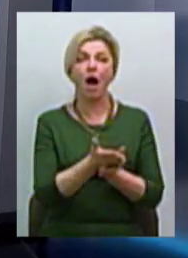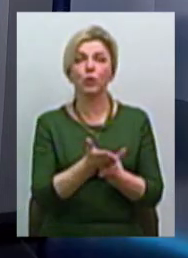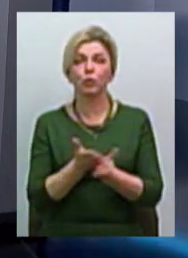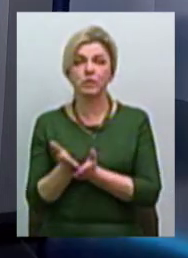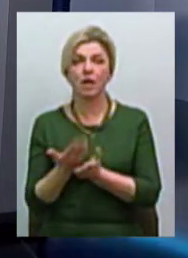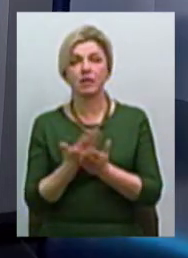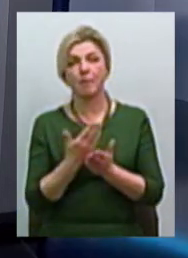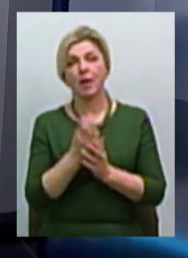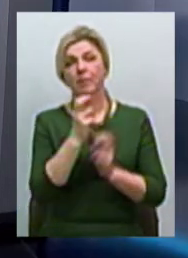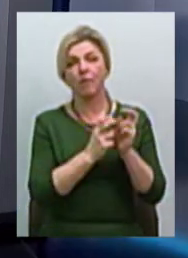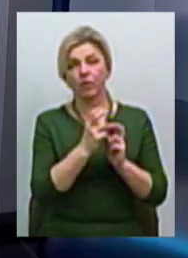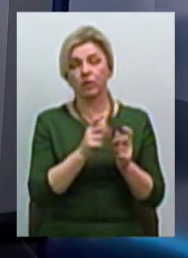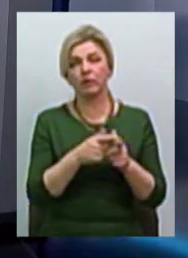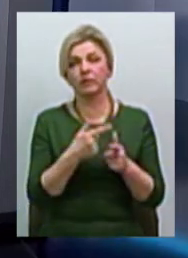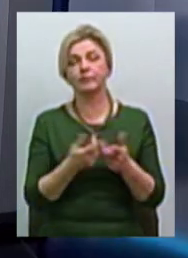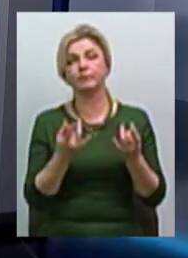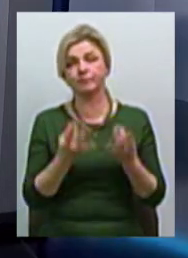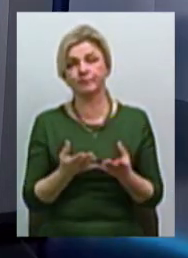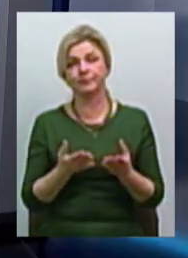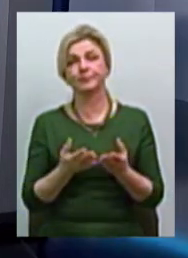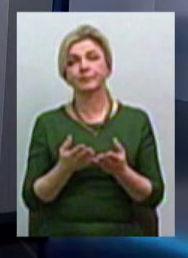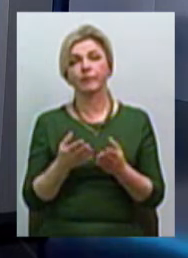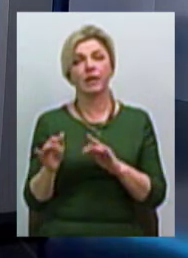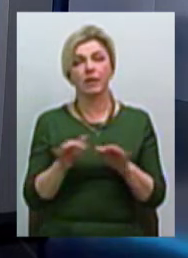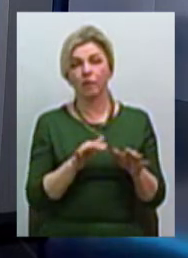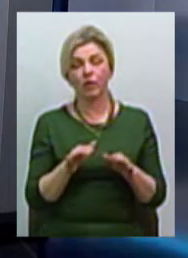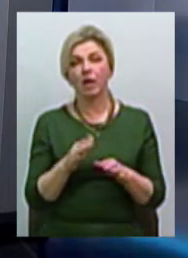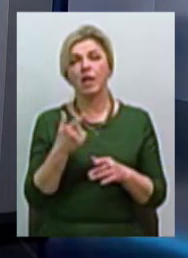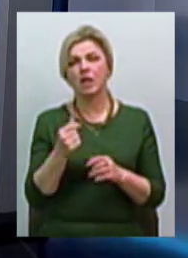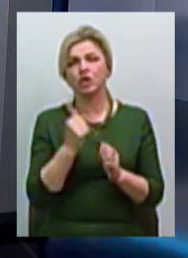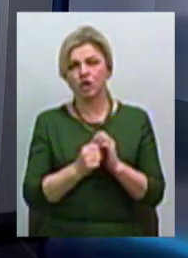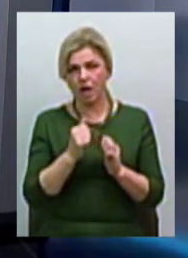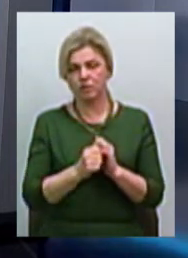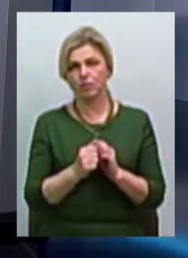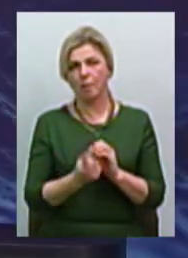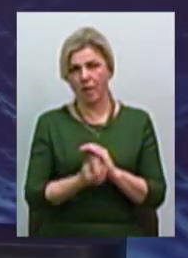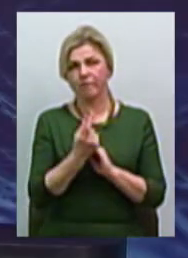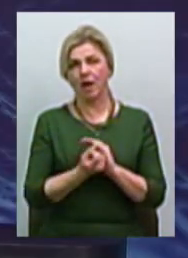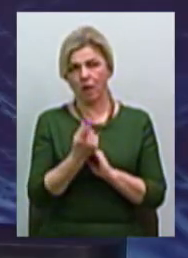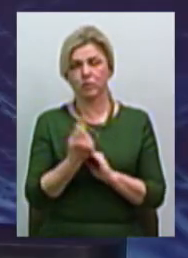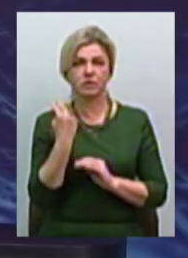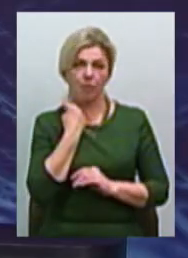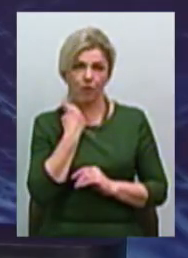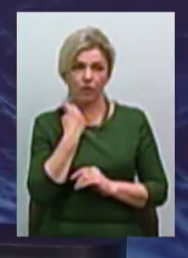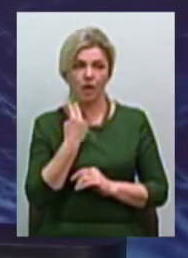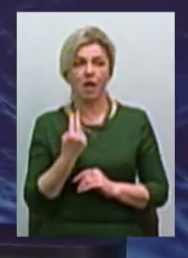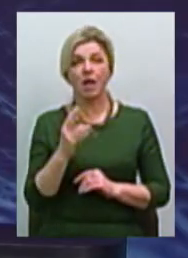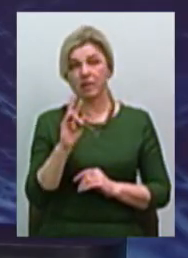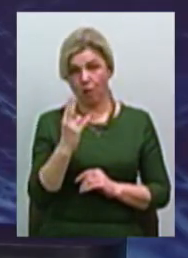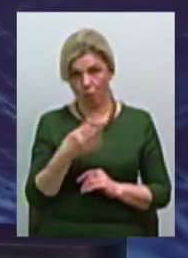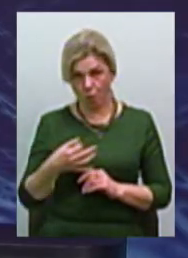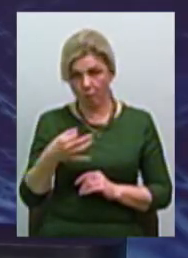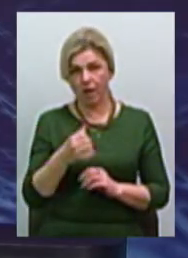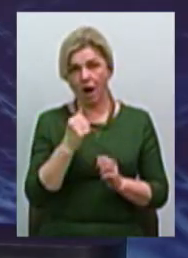наприклад, промисловості, або просто сфери діяльності підприємства, в яких частіше виникає заборгованості? Ну, якщо брати Миколаївську область, то